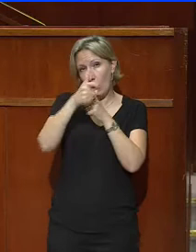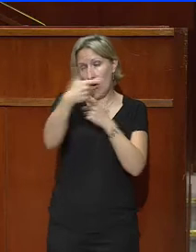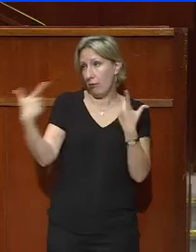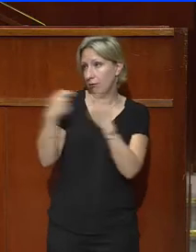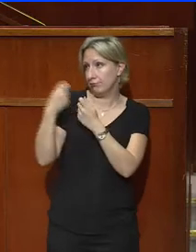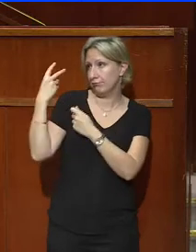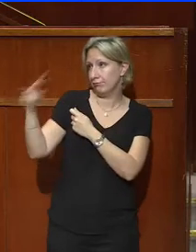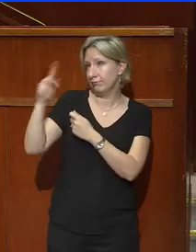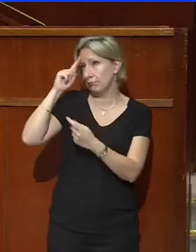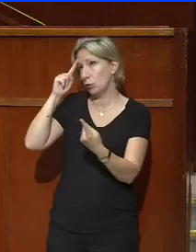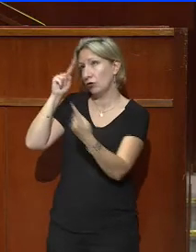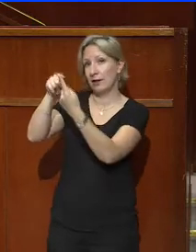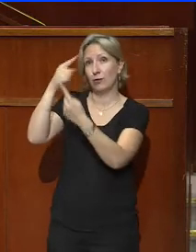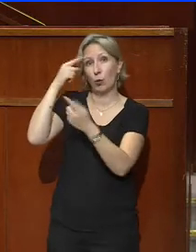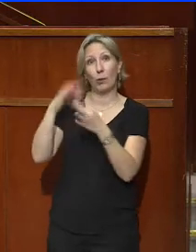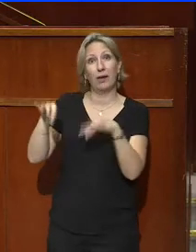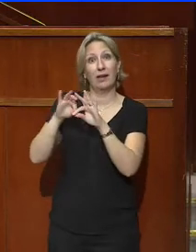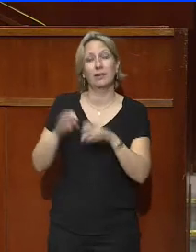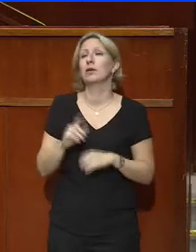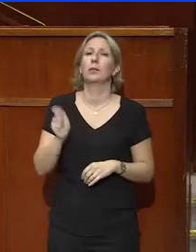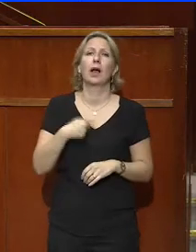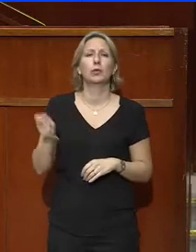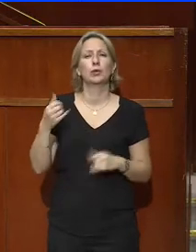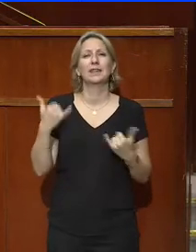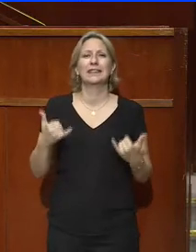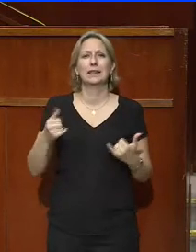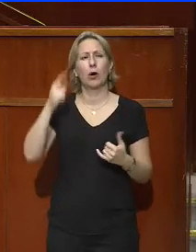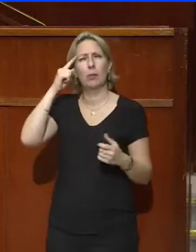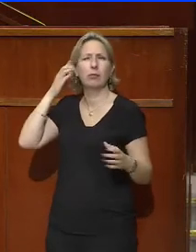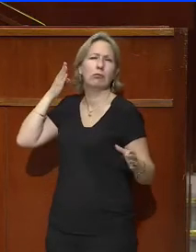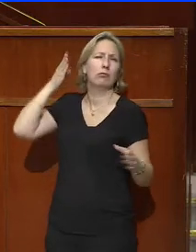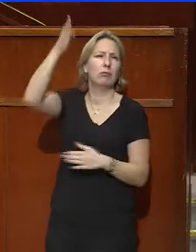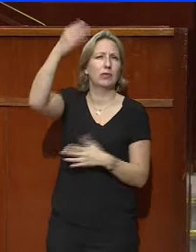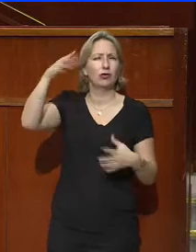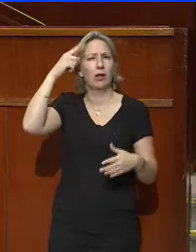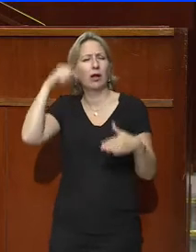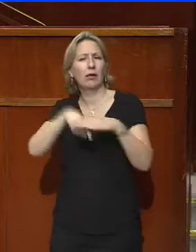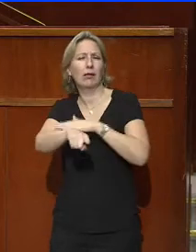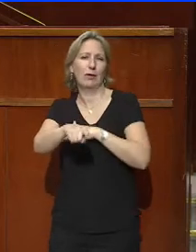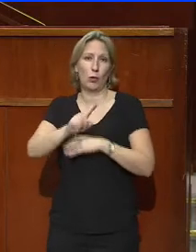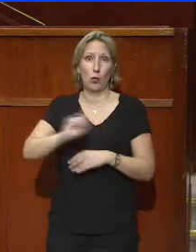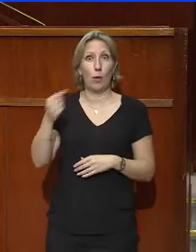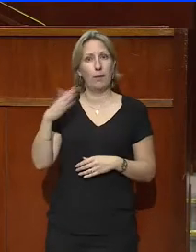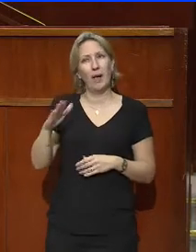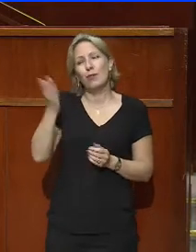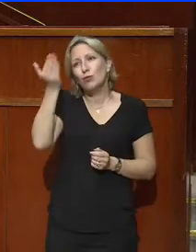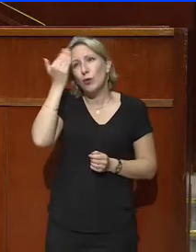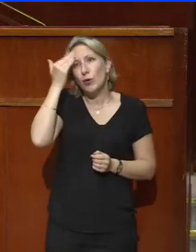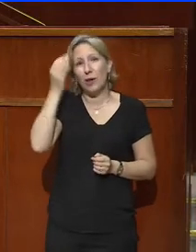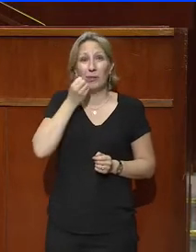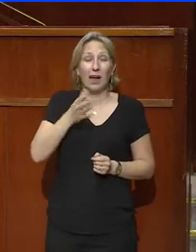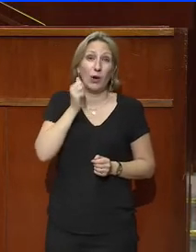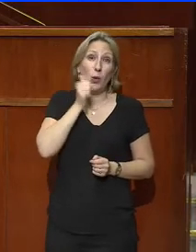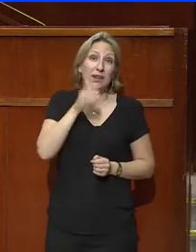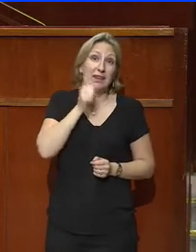le pays. Je ne dis pas que nous sommes ici des visionnaires, nous sommes simplement et humblement de bons connaisseurs du